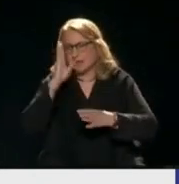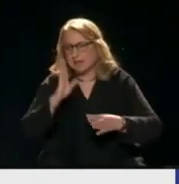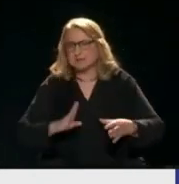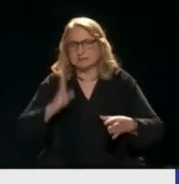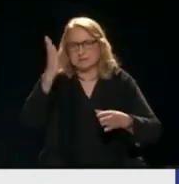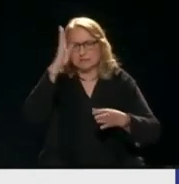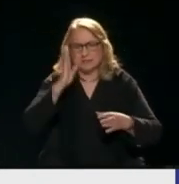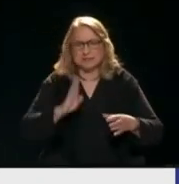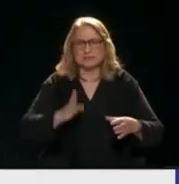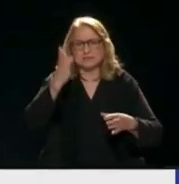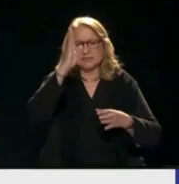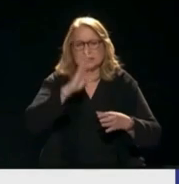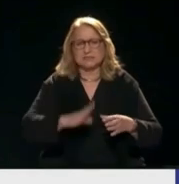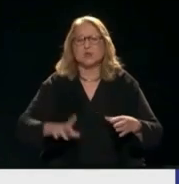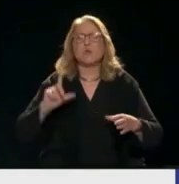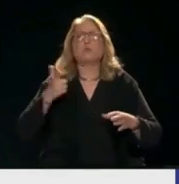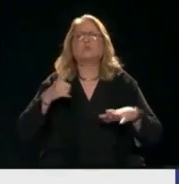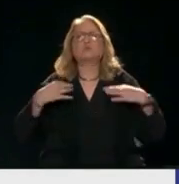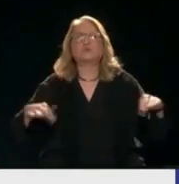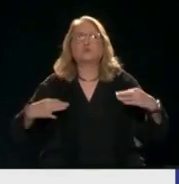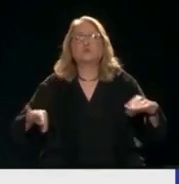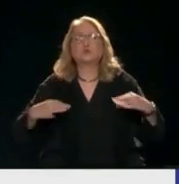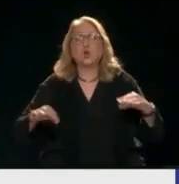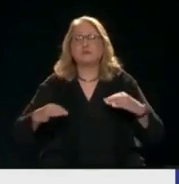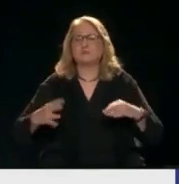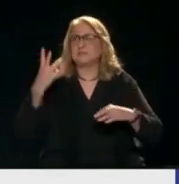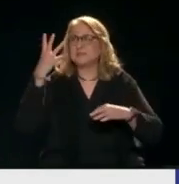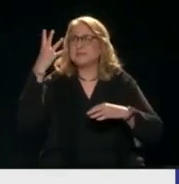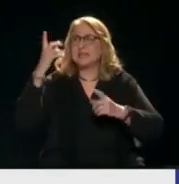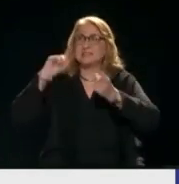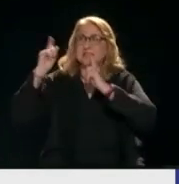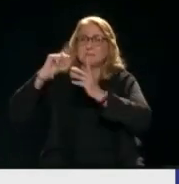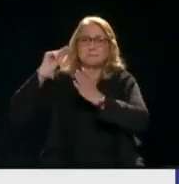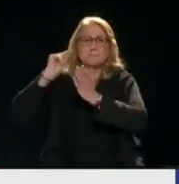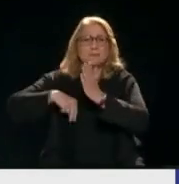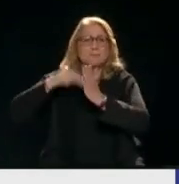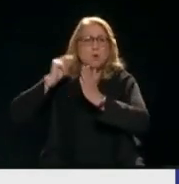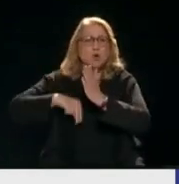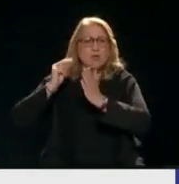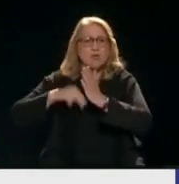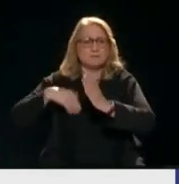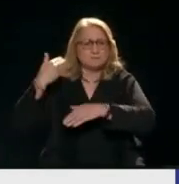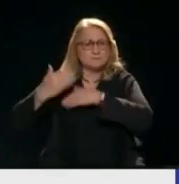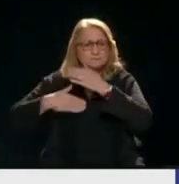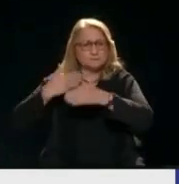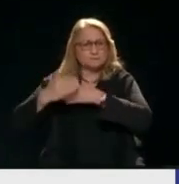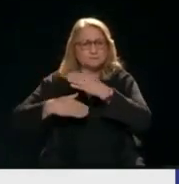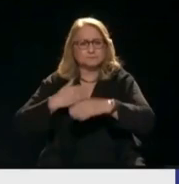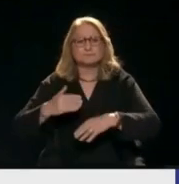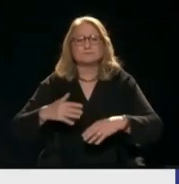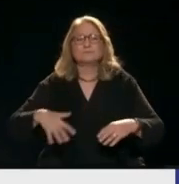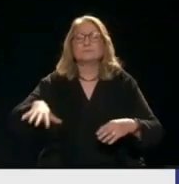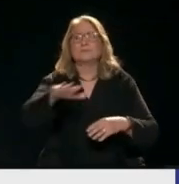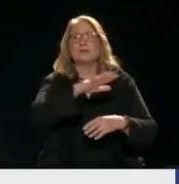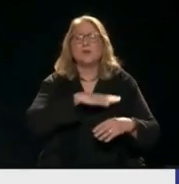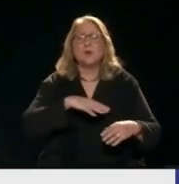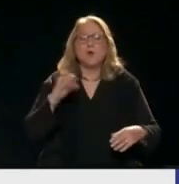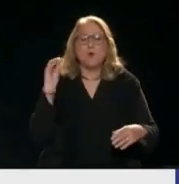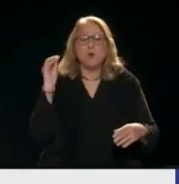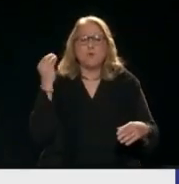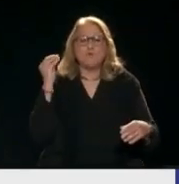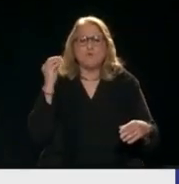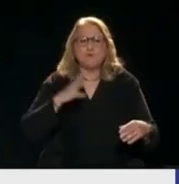Έχουμε πάει στις απτοχεύσεις Έχουμε ήδη τέσσερα μνημόνια Κανένα δεν έχει φύγει όπως λένε Όλη η βουλή είναι σύσσωμη